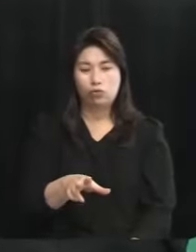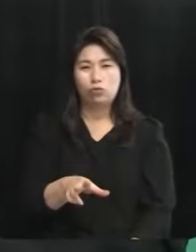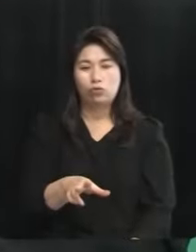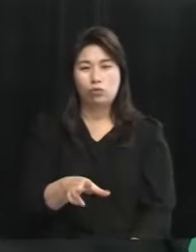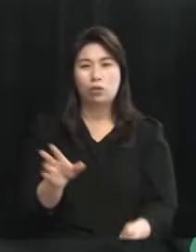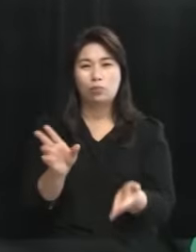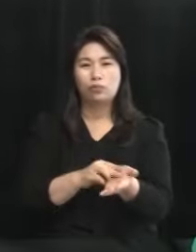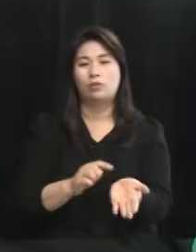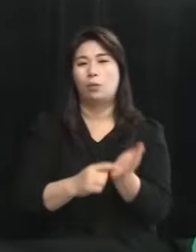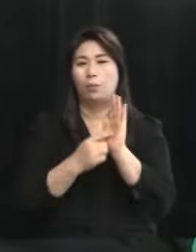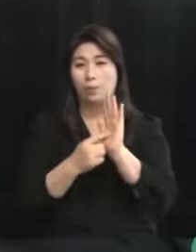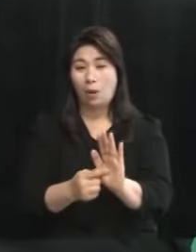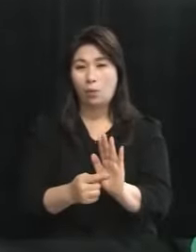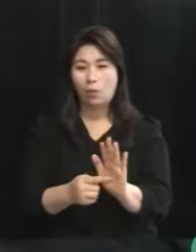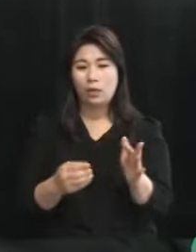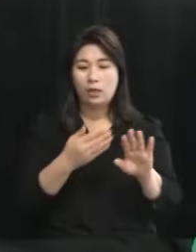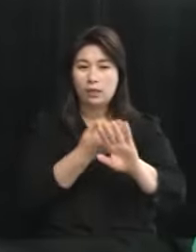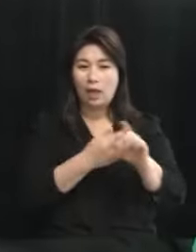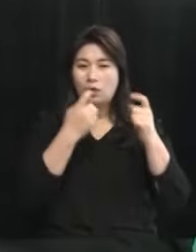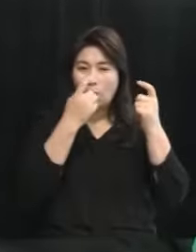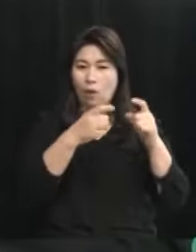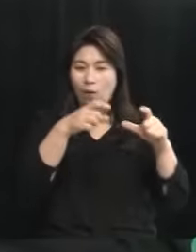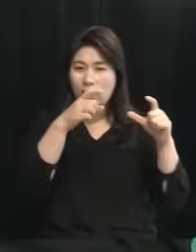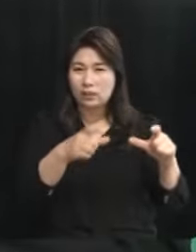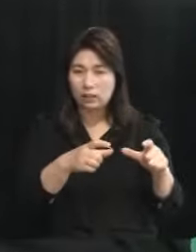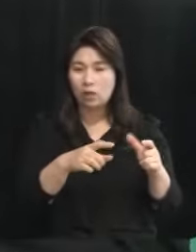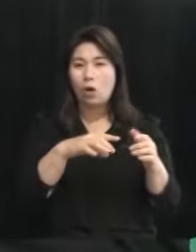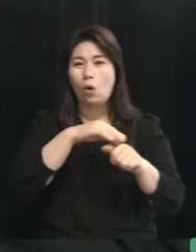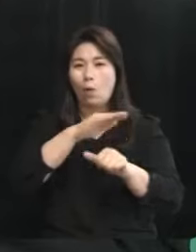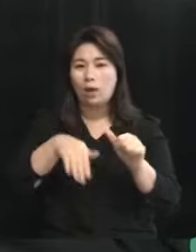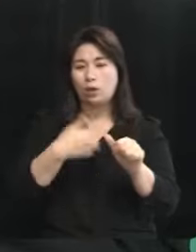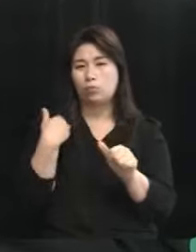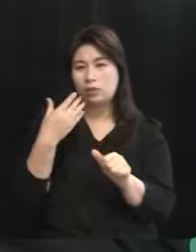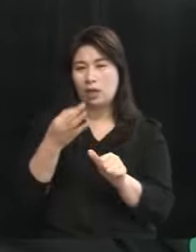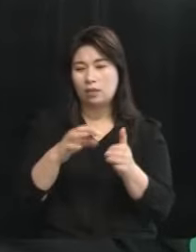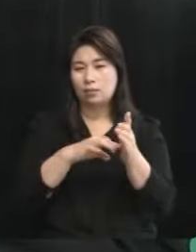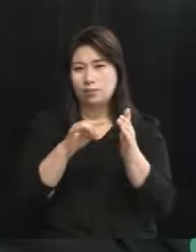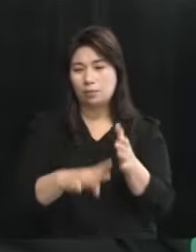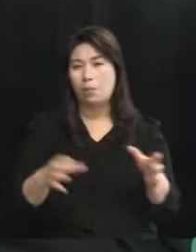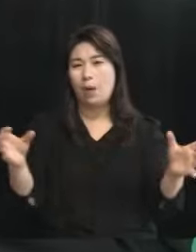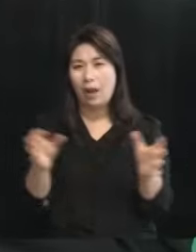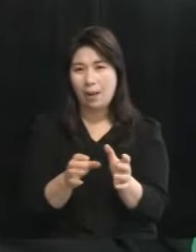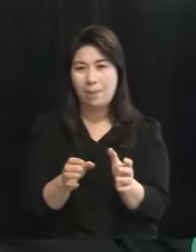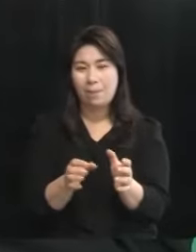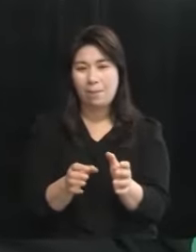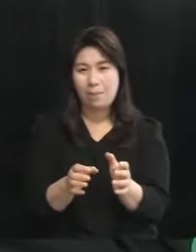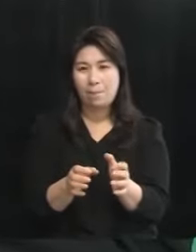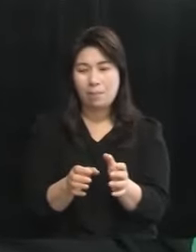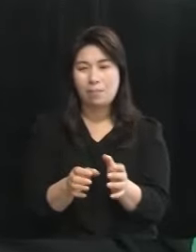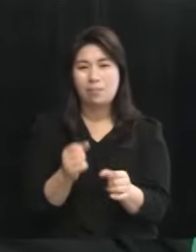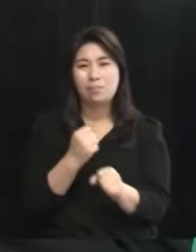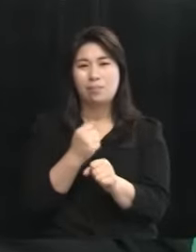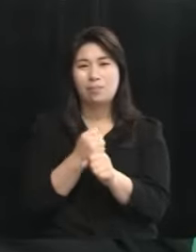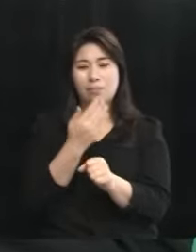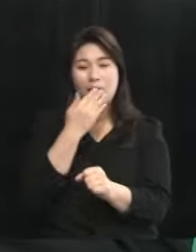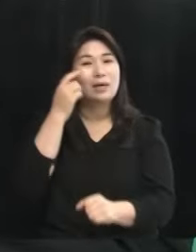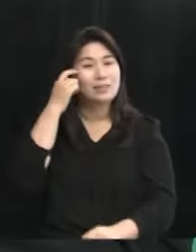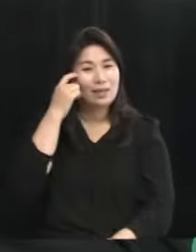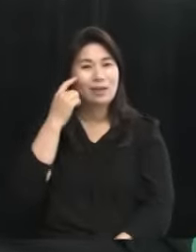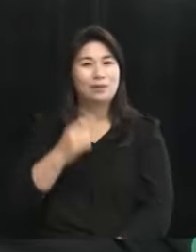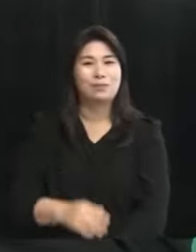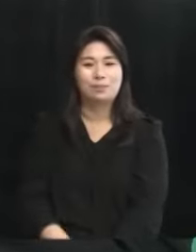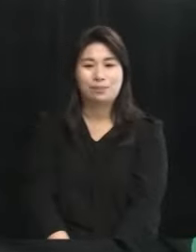삼고 다른 관광지 역시 환경부담금을 함께 추진할 수 있는 그런 여지를 저는 만들어 볼 수 있다고 생각합니다 네